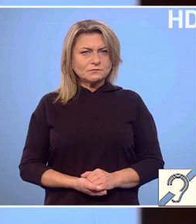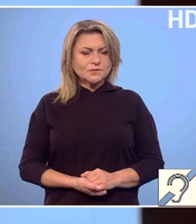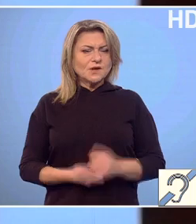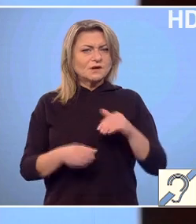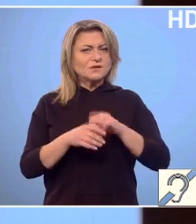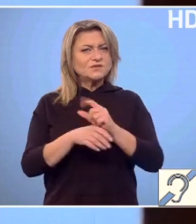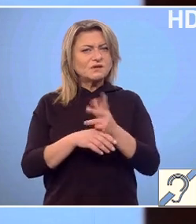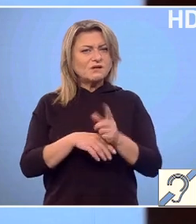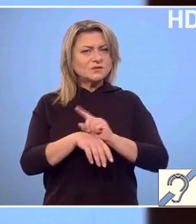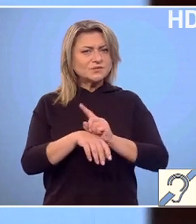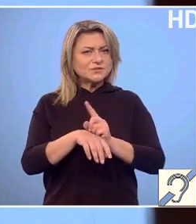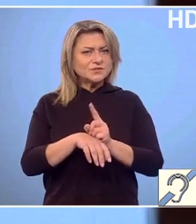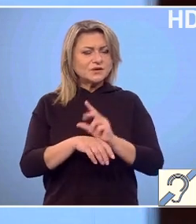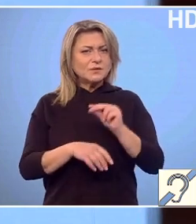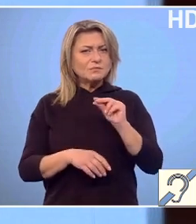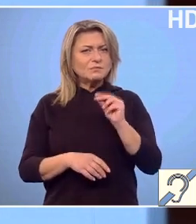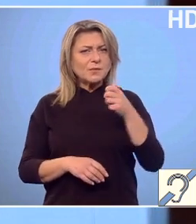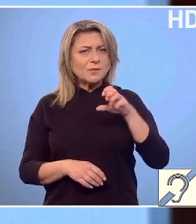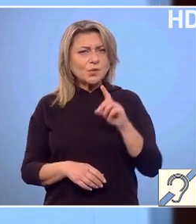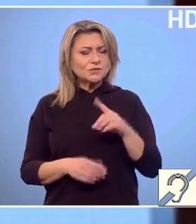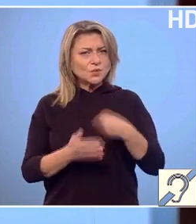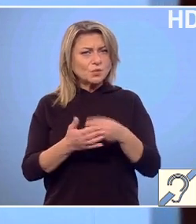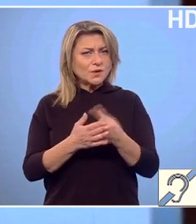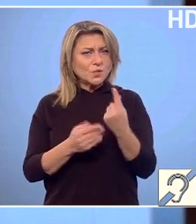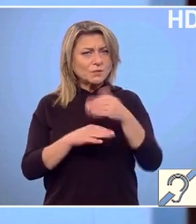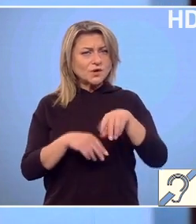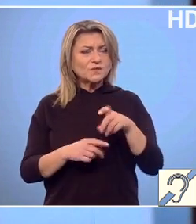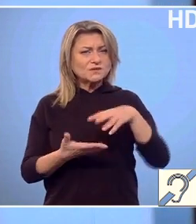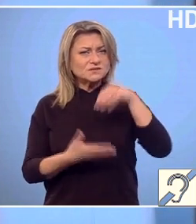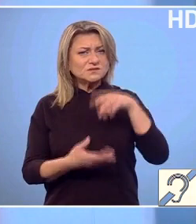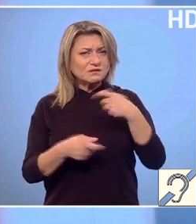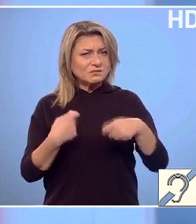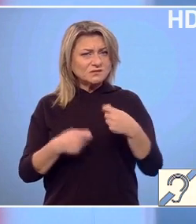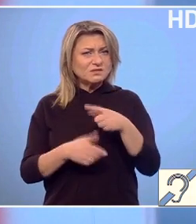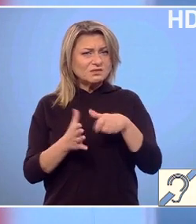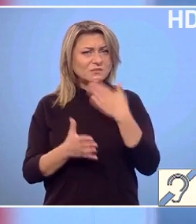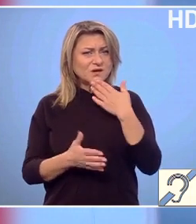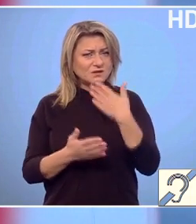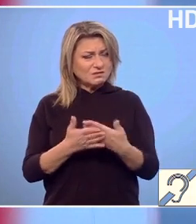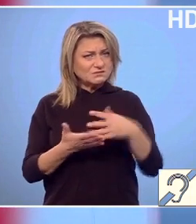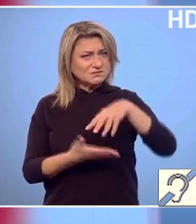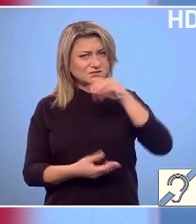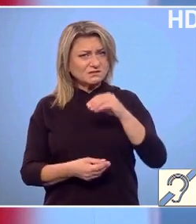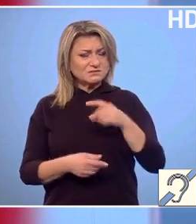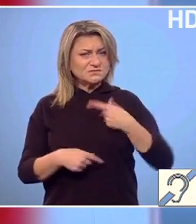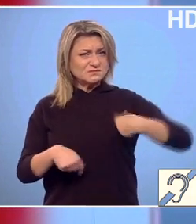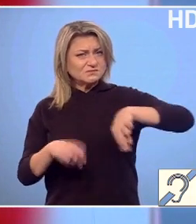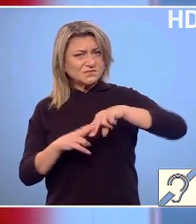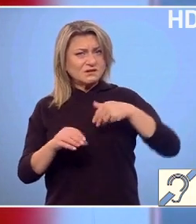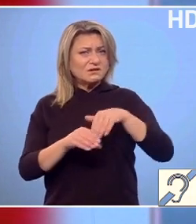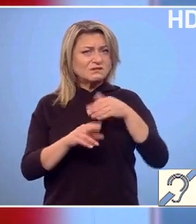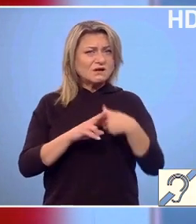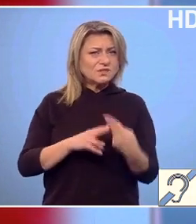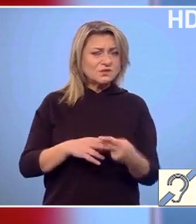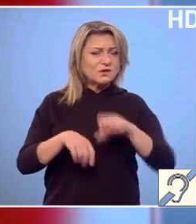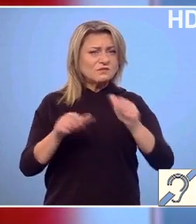În fiecare minut pe Mapamont se cumpără peste un milion de sticle de plastic. Din păcate, o mare parte din aceste sticle se întorc în natură,